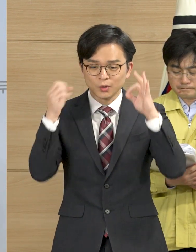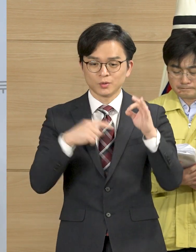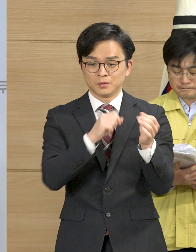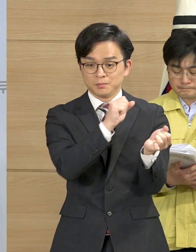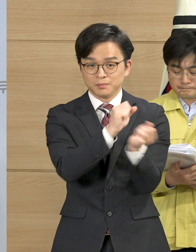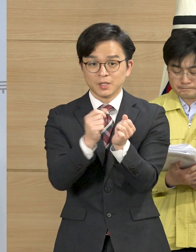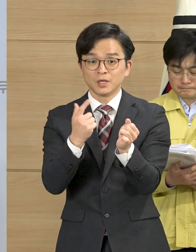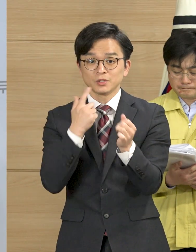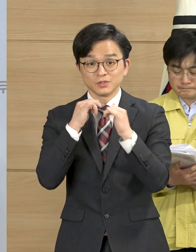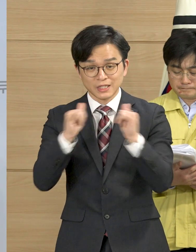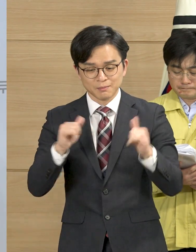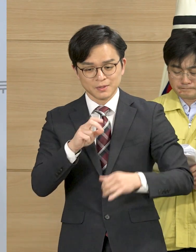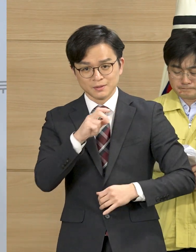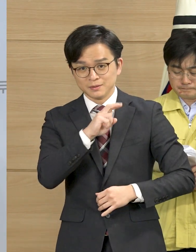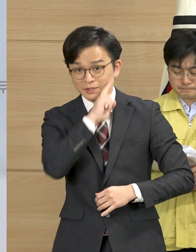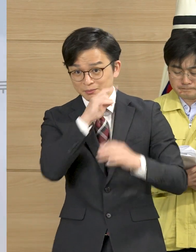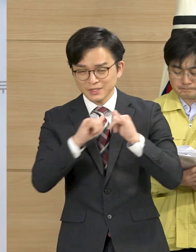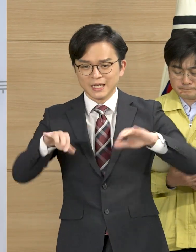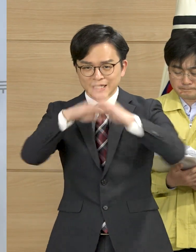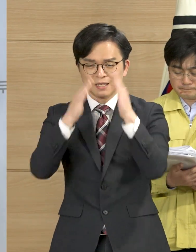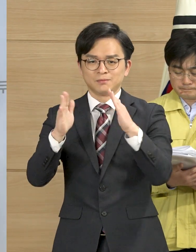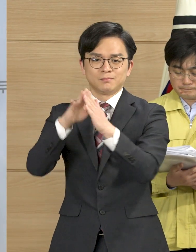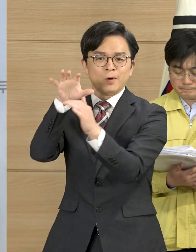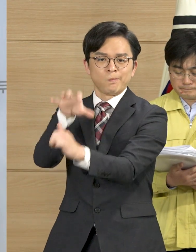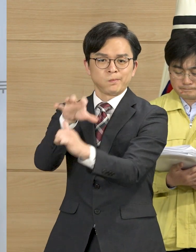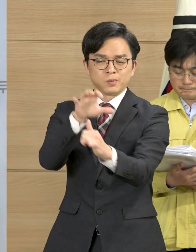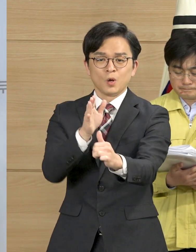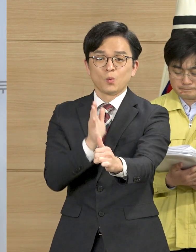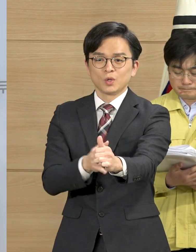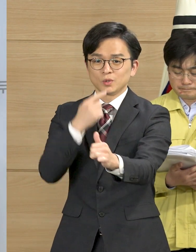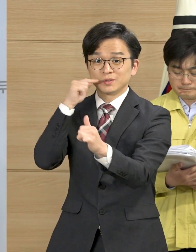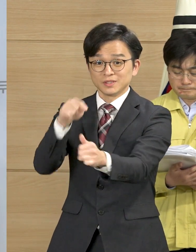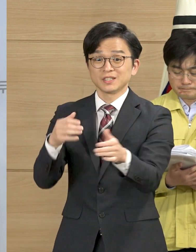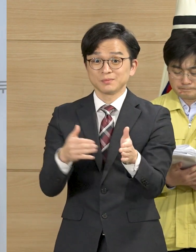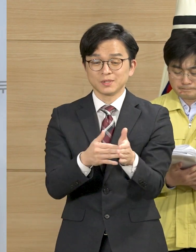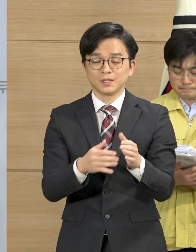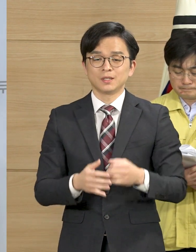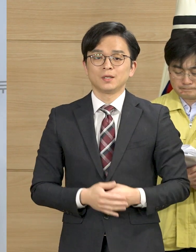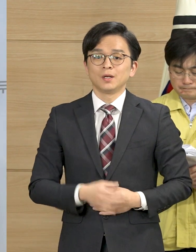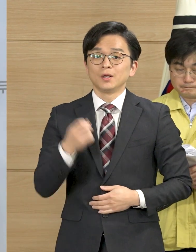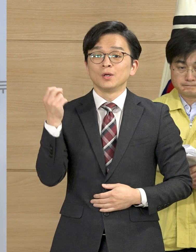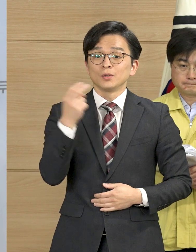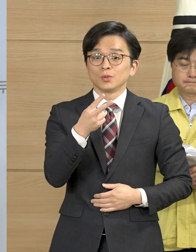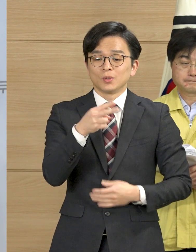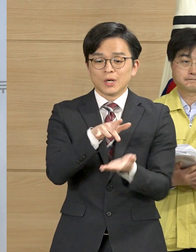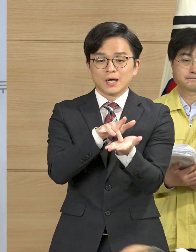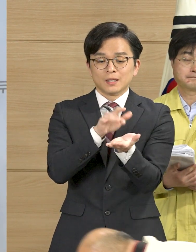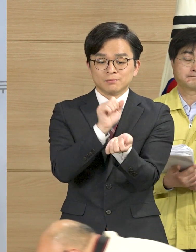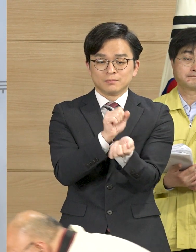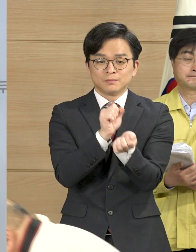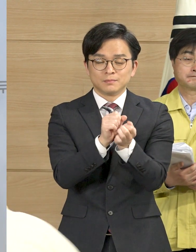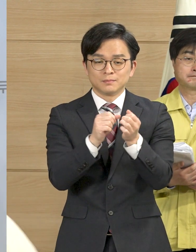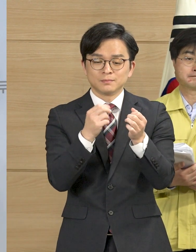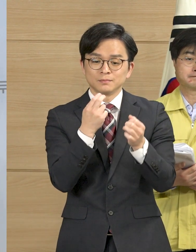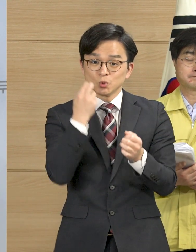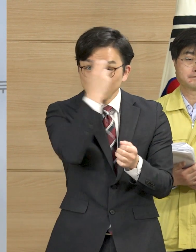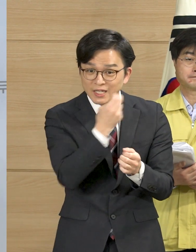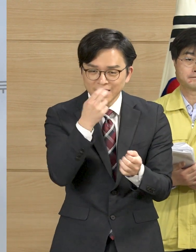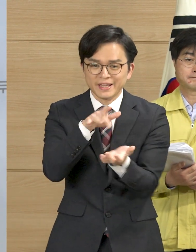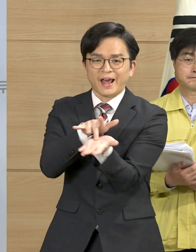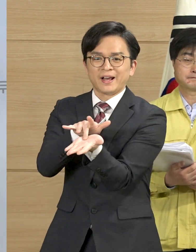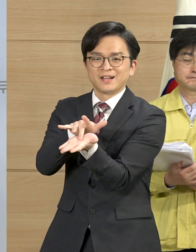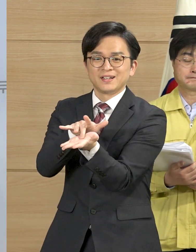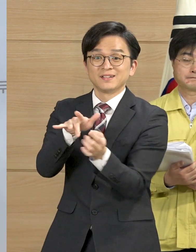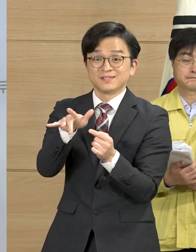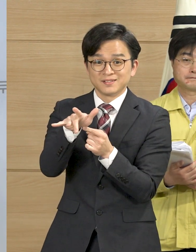자가격리하도록 격리 대상도 확대하였습니다. 검사 시간을 단축하는 새로운 진단 시약을